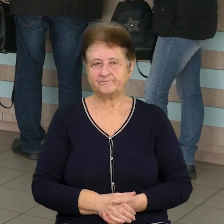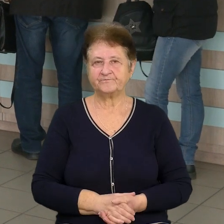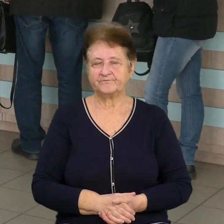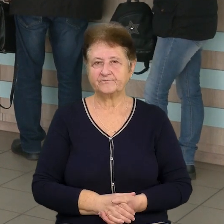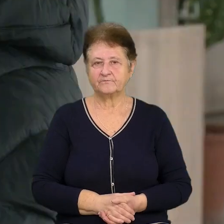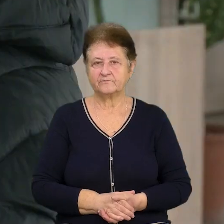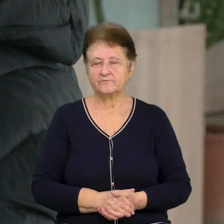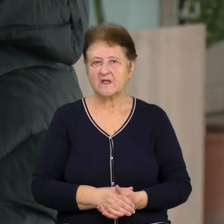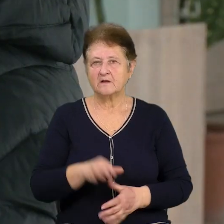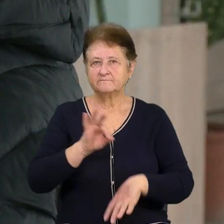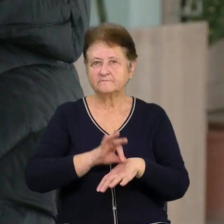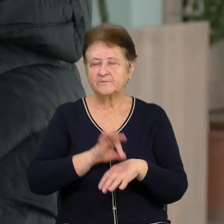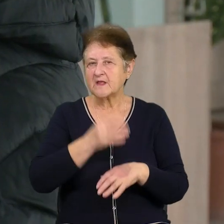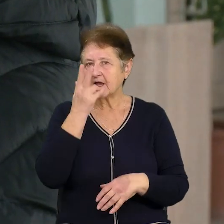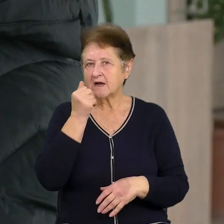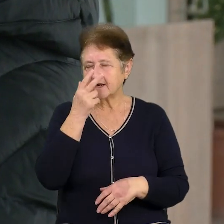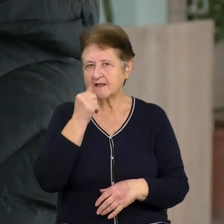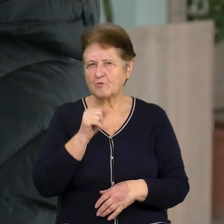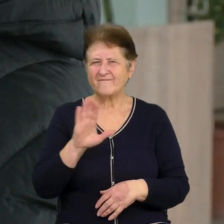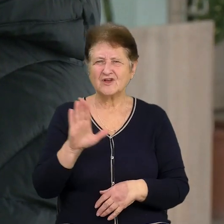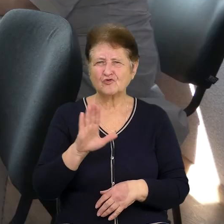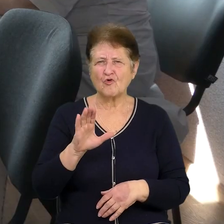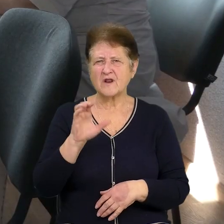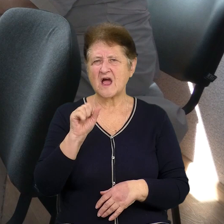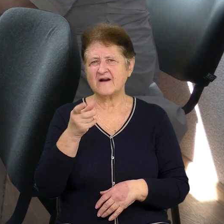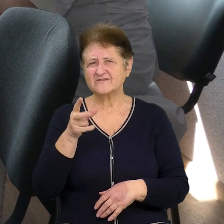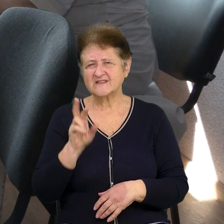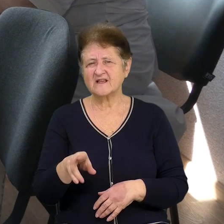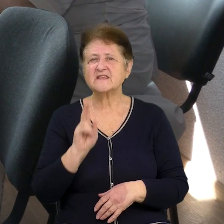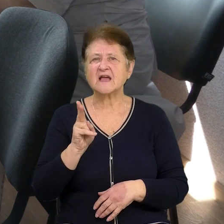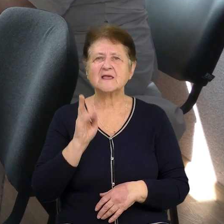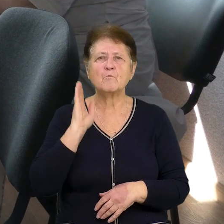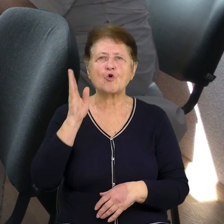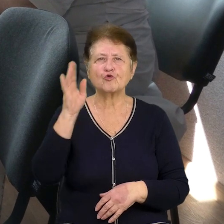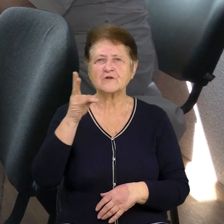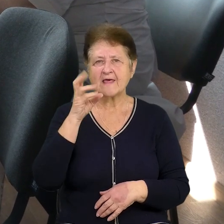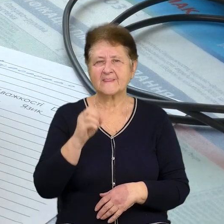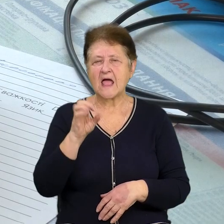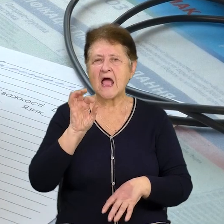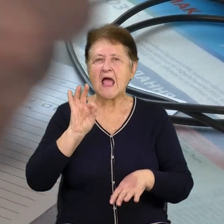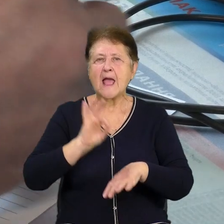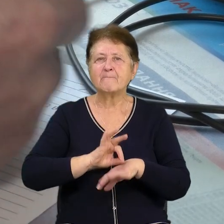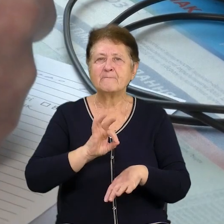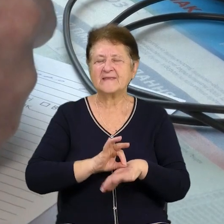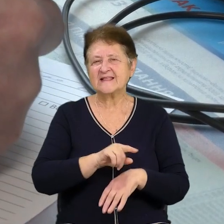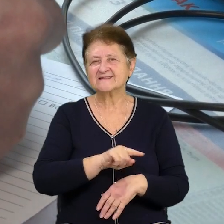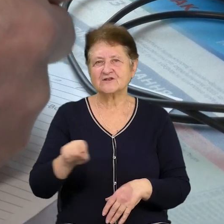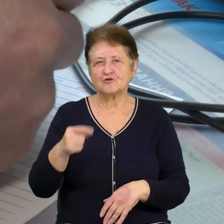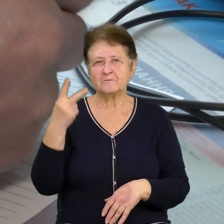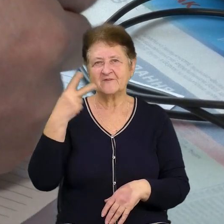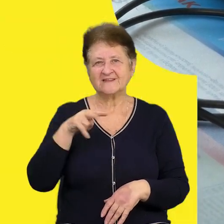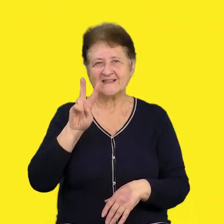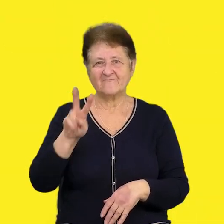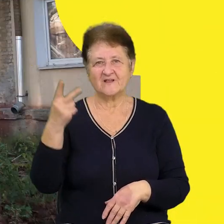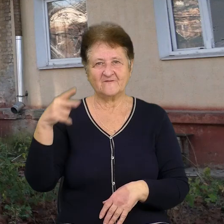Штами грипу Вікторія, Дарвін, Австрія і Пхукет. Які прогнози на епідсезон 2022-2023?